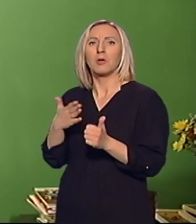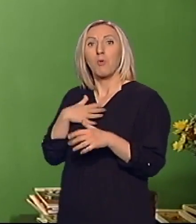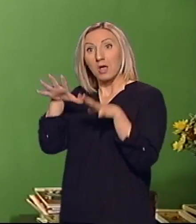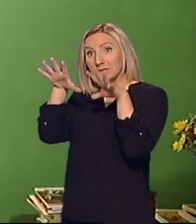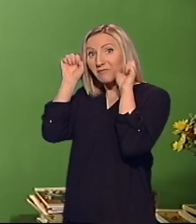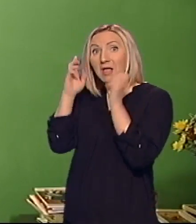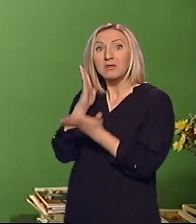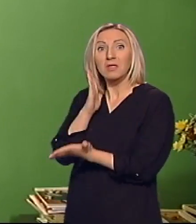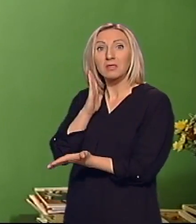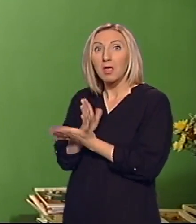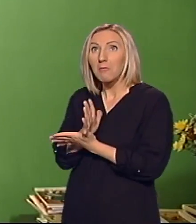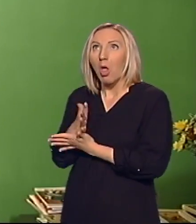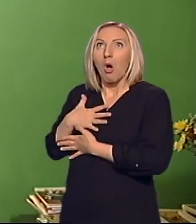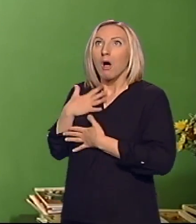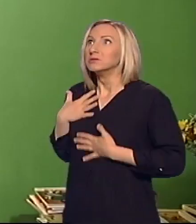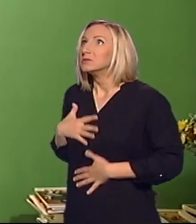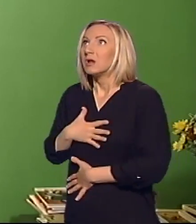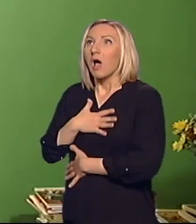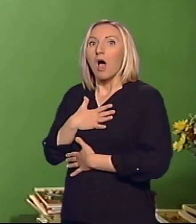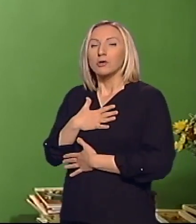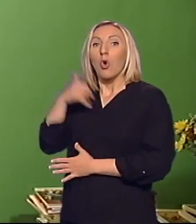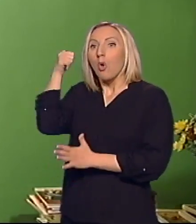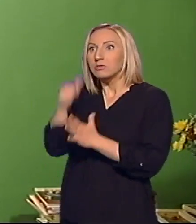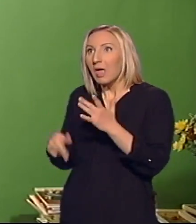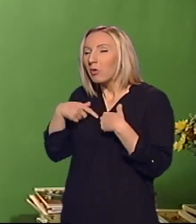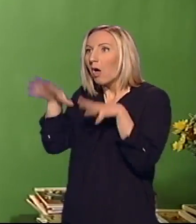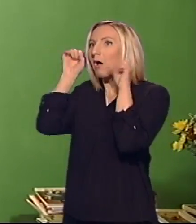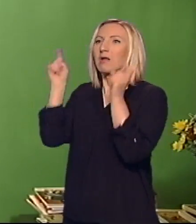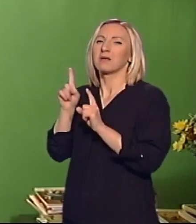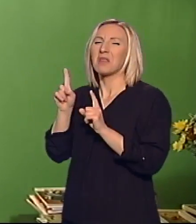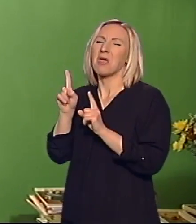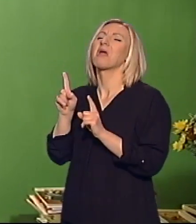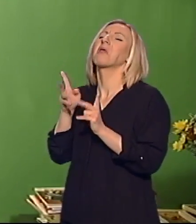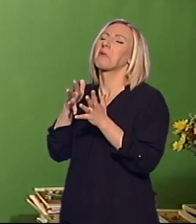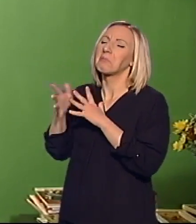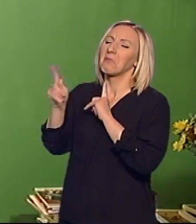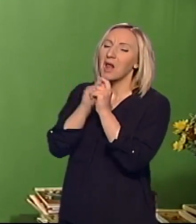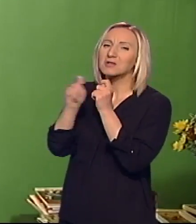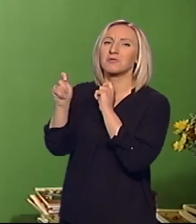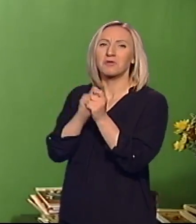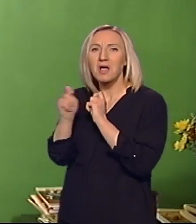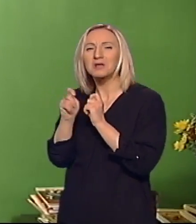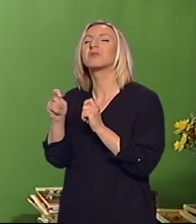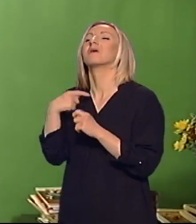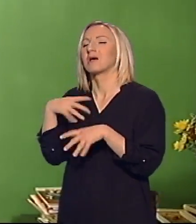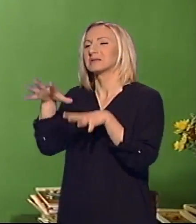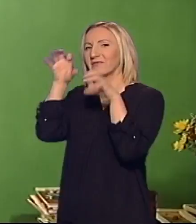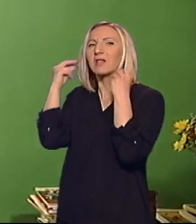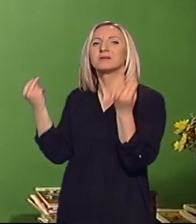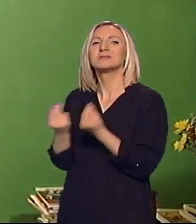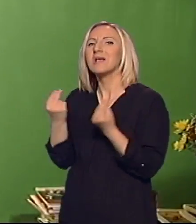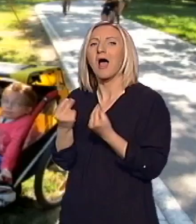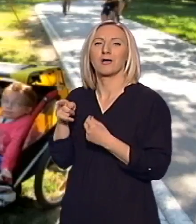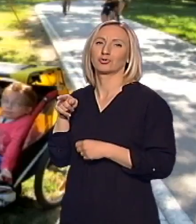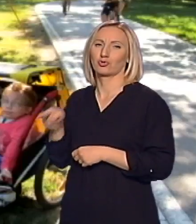sad nekako bilo dramatično i odjedno. Nego prosto kroz neki razgovor kasnije se roditeljima sam shvatila zašto je on i na koji način